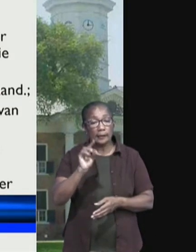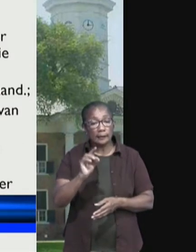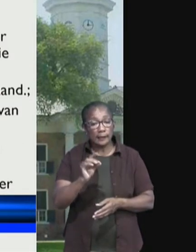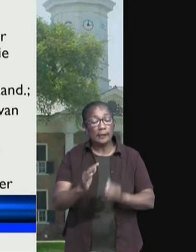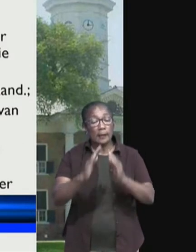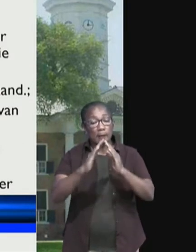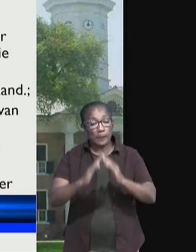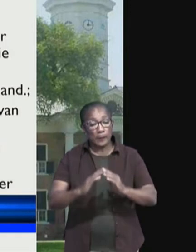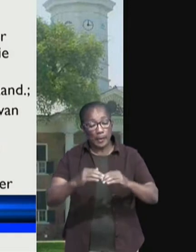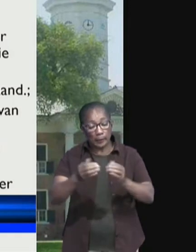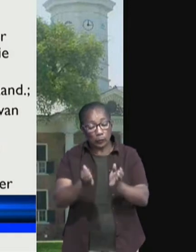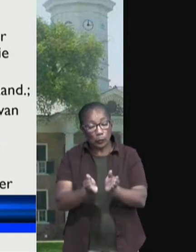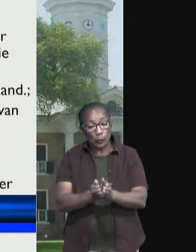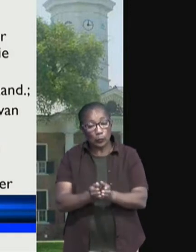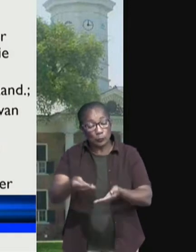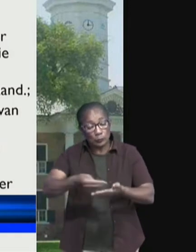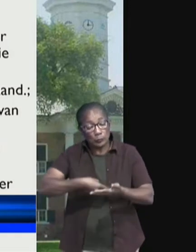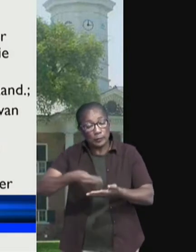krijgen.